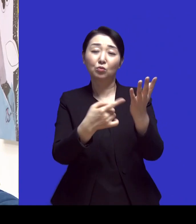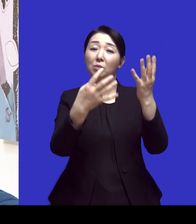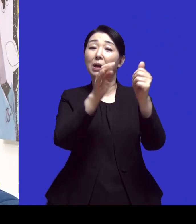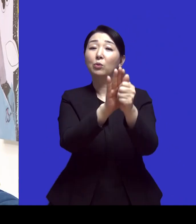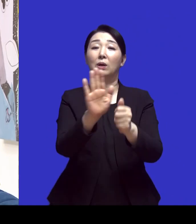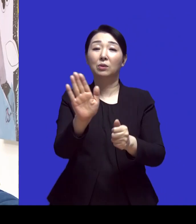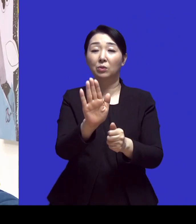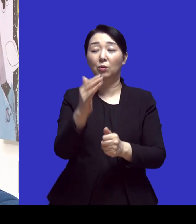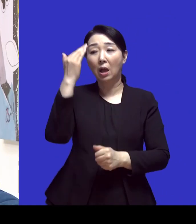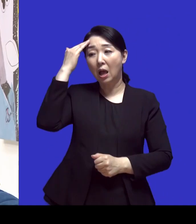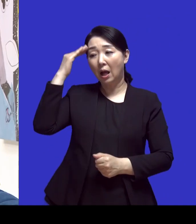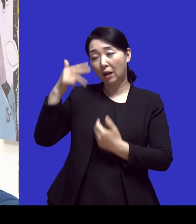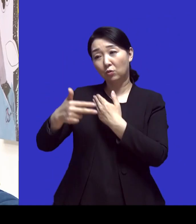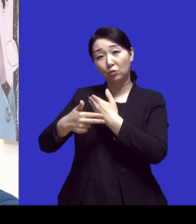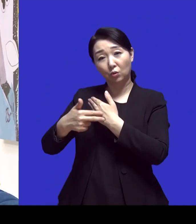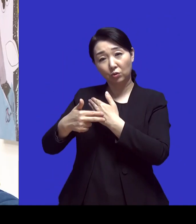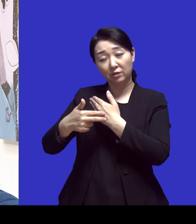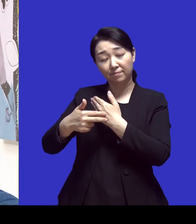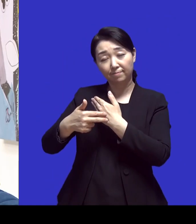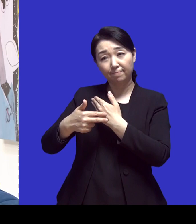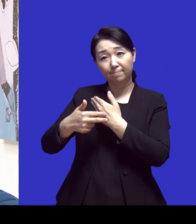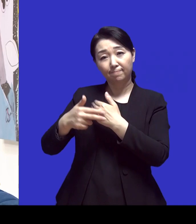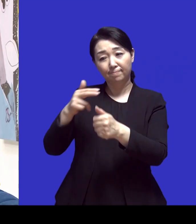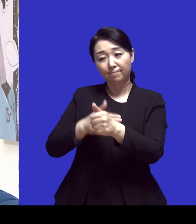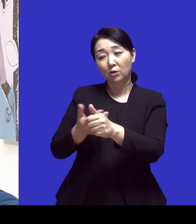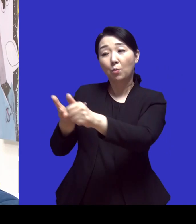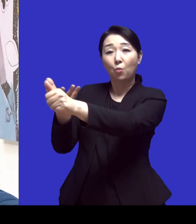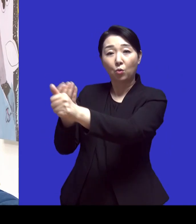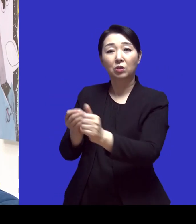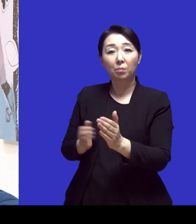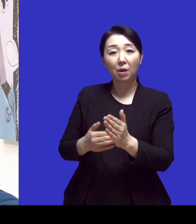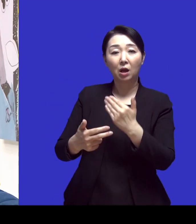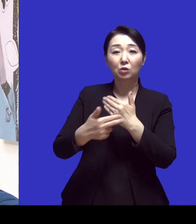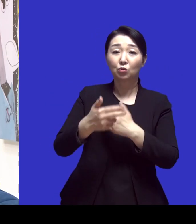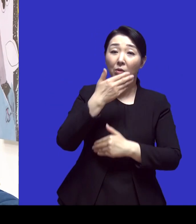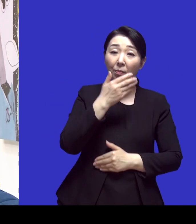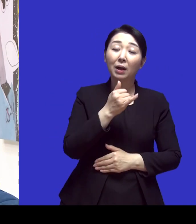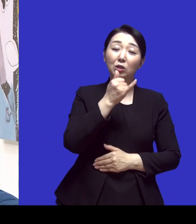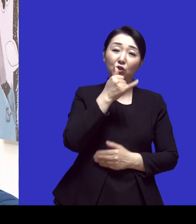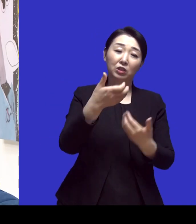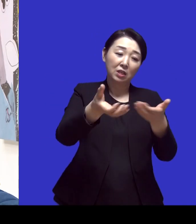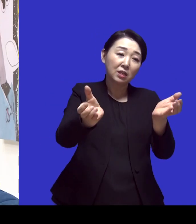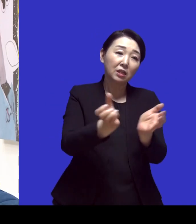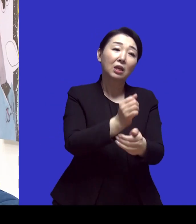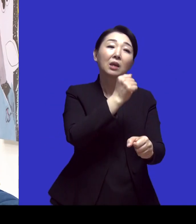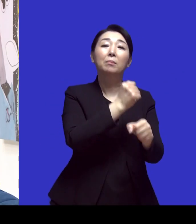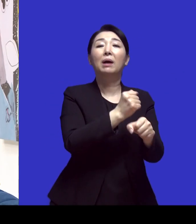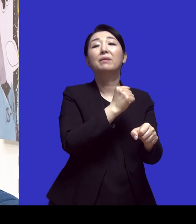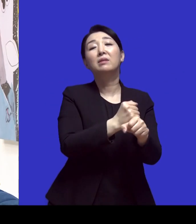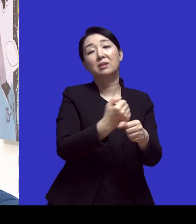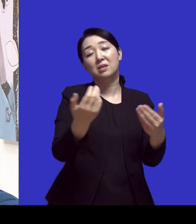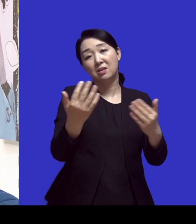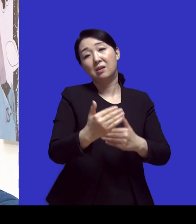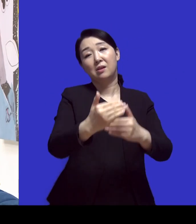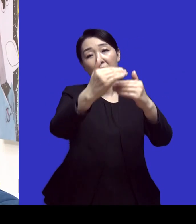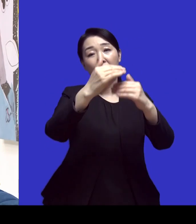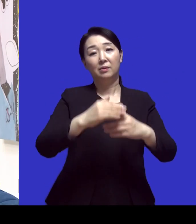한국의 의료진들 모셔가지고 수술을 할 수 있는 팀을 만드는 일만 했거든요